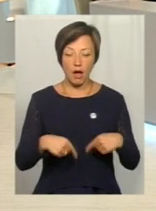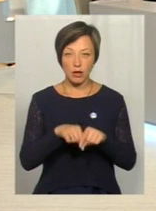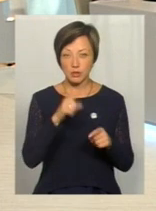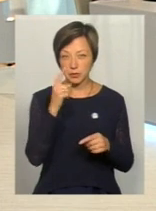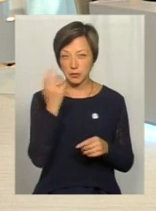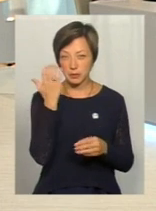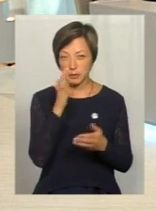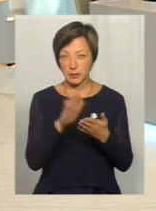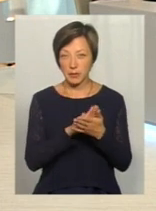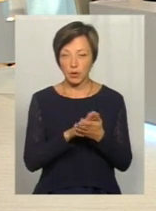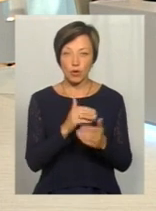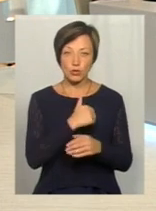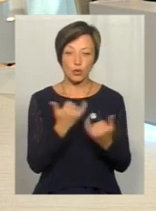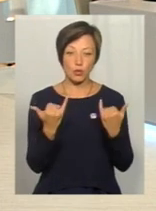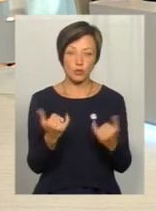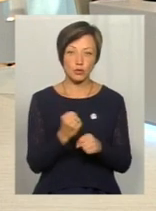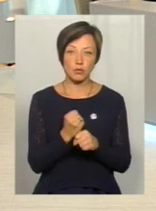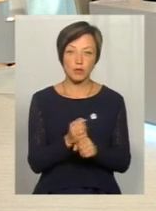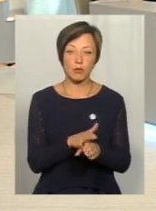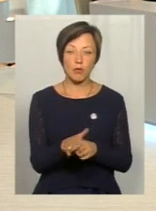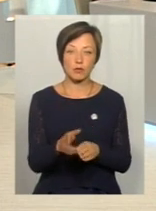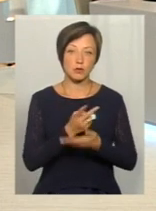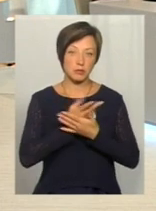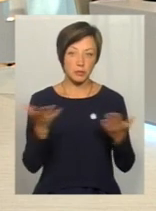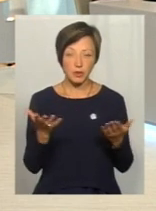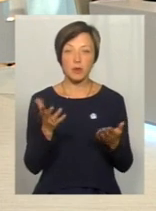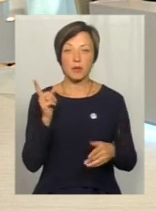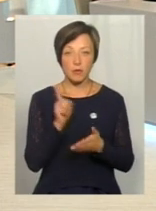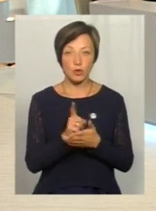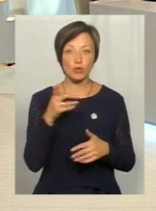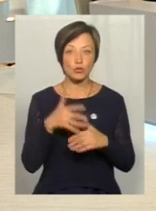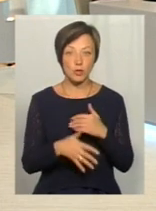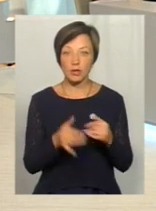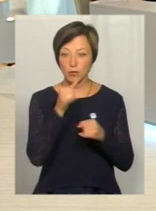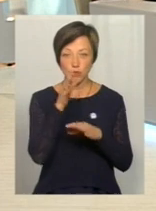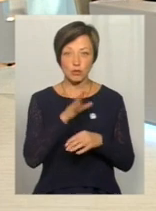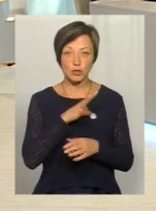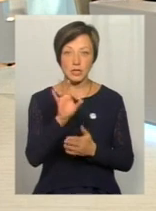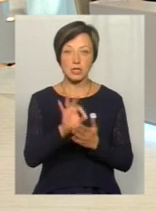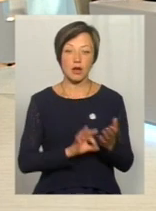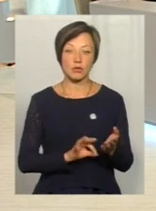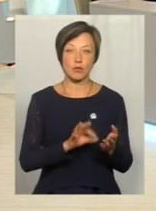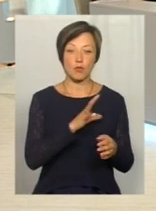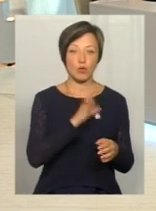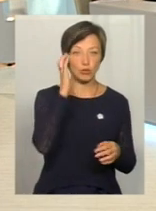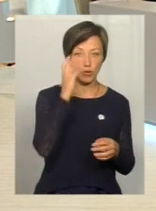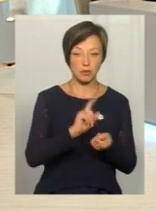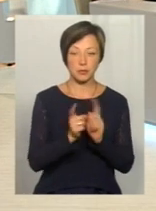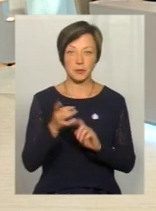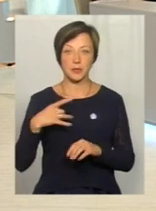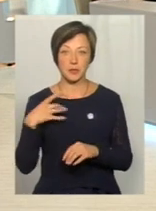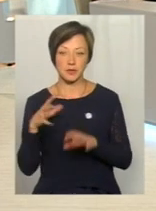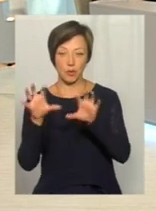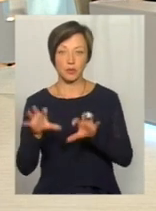і ви хочете прямо сьогодні зробити її повністю біло, ми маємо розуміти, що воно не може бути сразу раз, були чорні, стали білі.